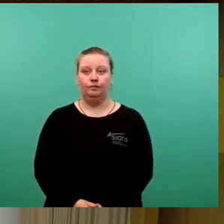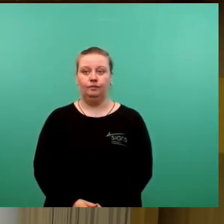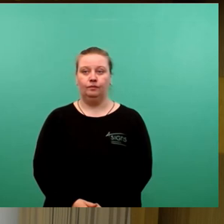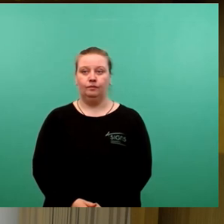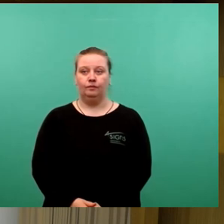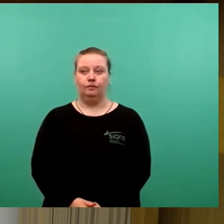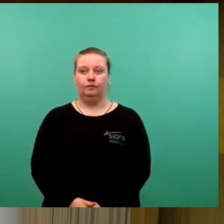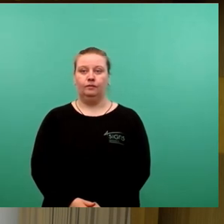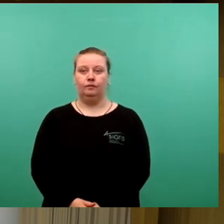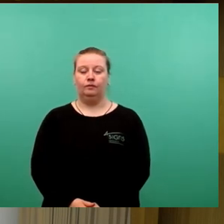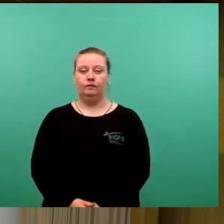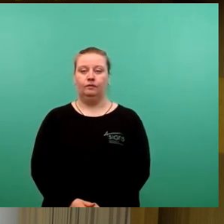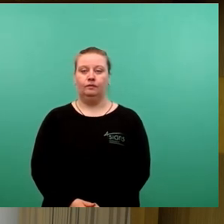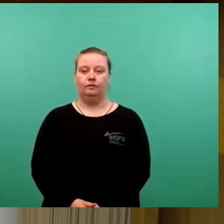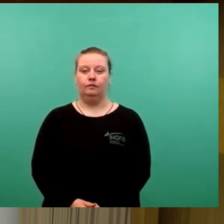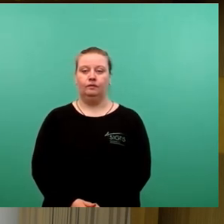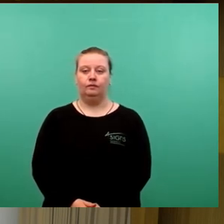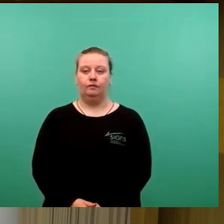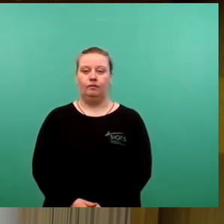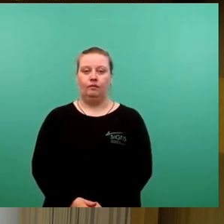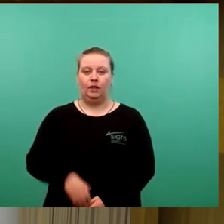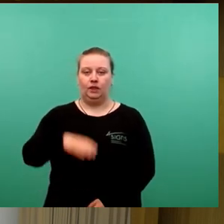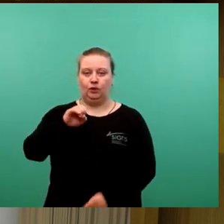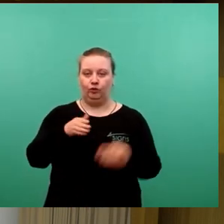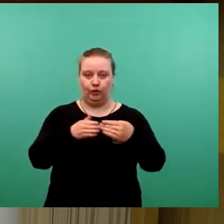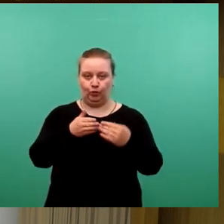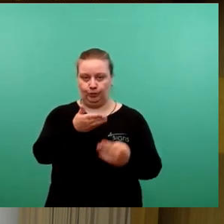Als nächster Redner für die CDU-Fraktion Herr Grüger.